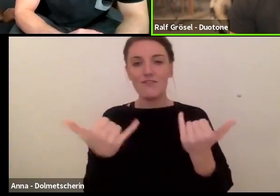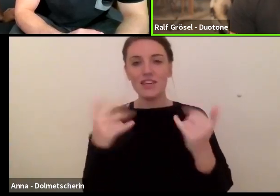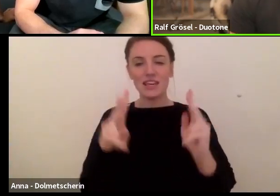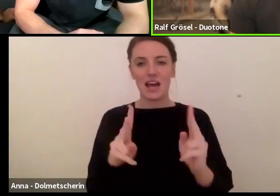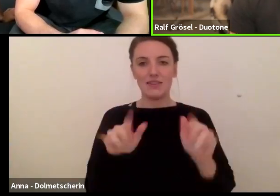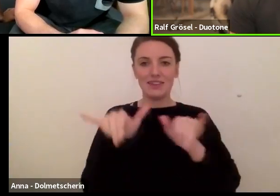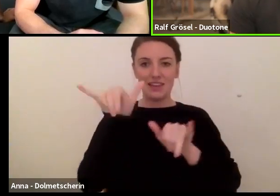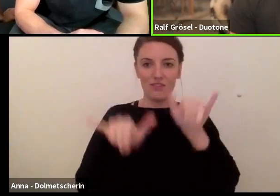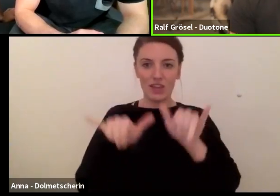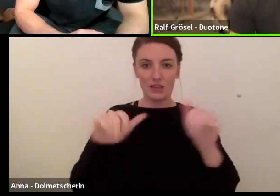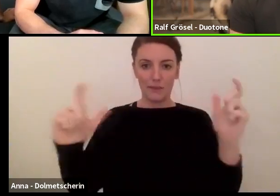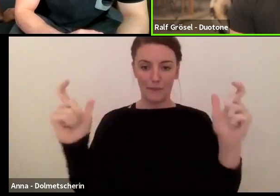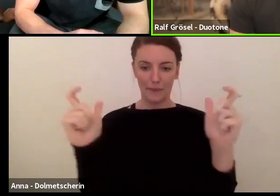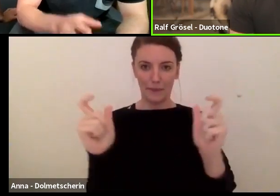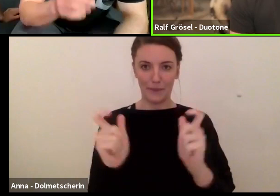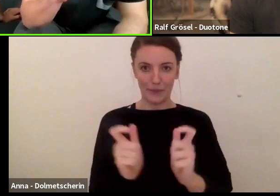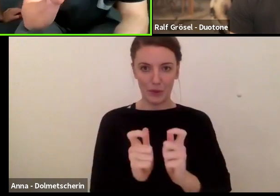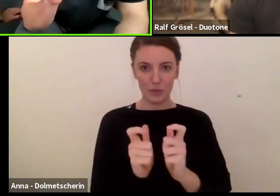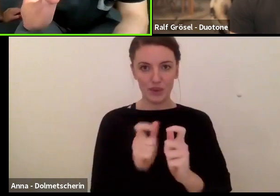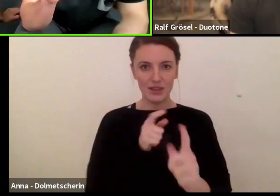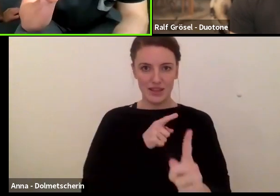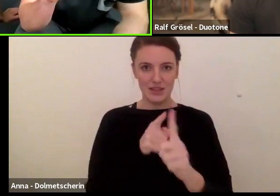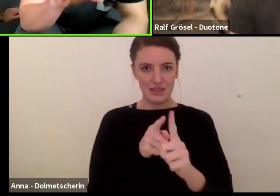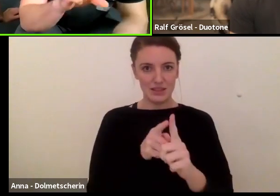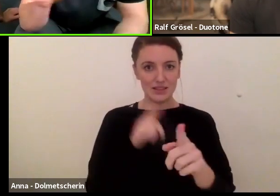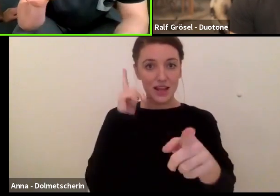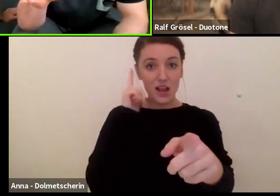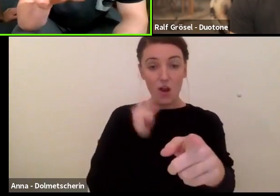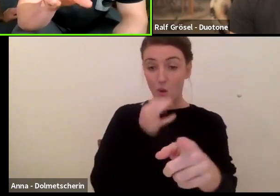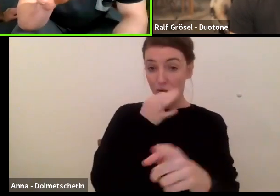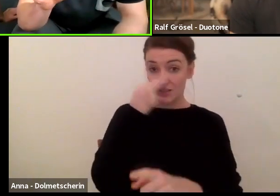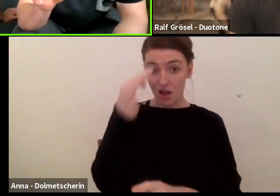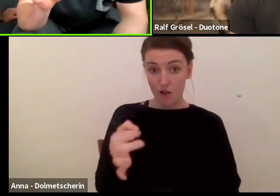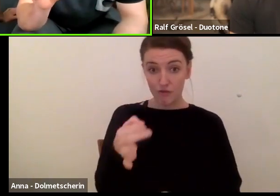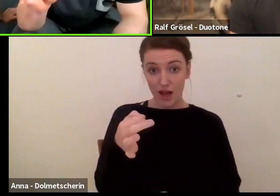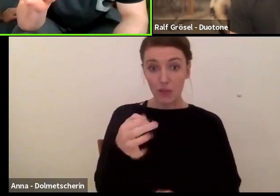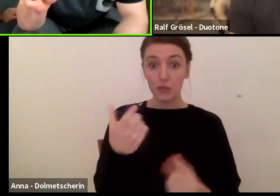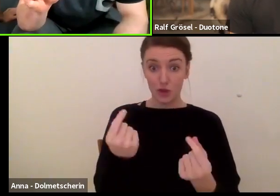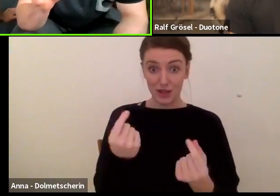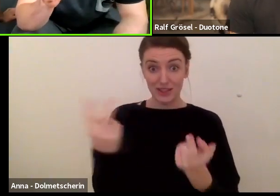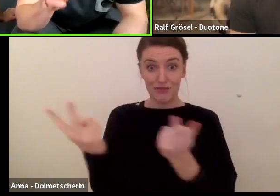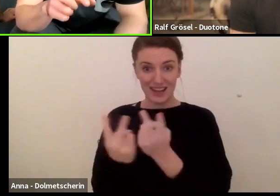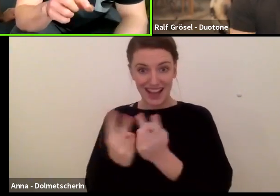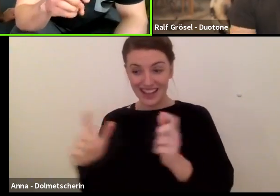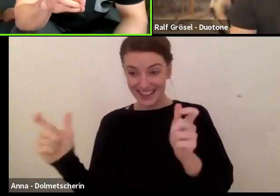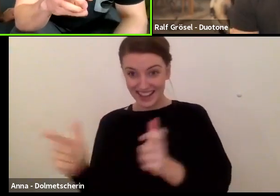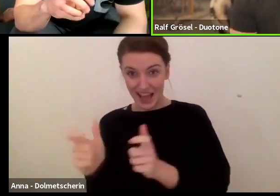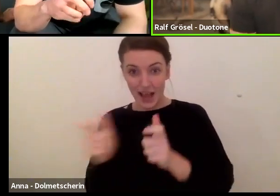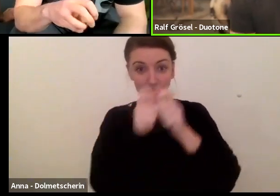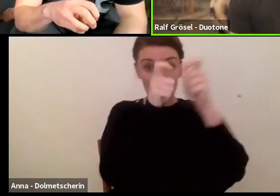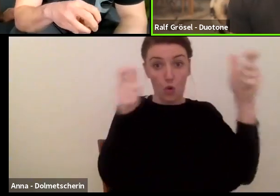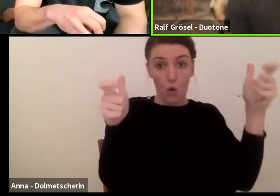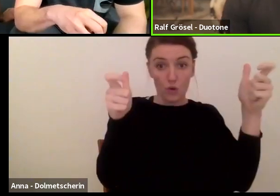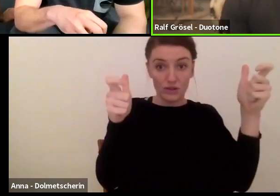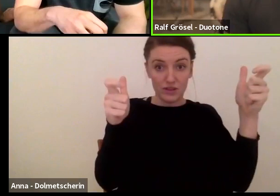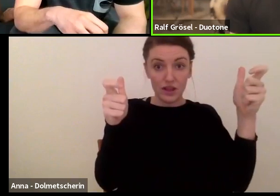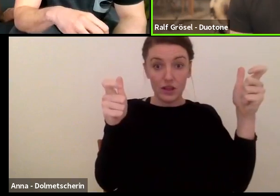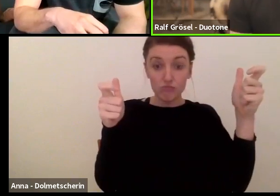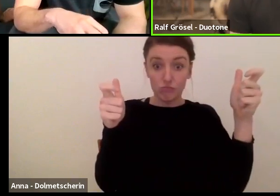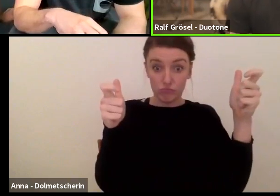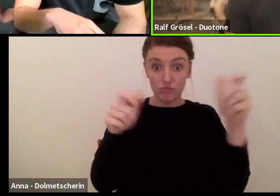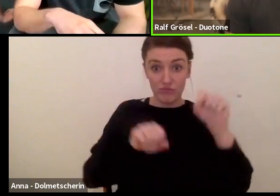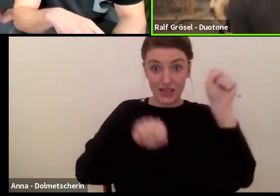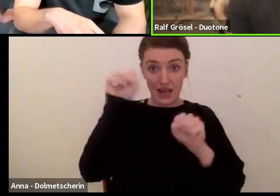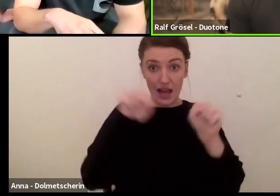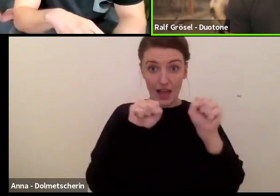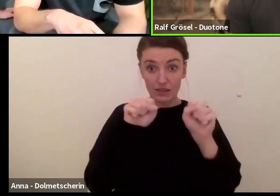Gesamtthema. Und ist jetzt der Effekt bei den großen und kleinen Kites, um da nochmal... Genau, richtig. Die Frage, auf die